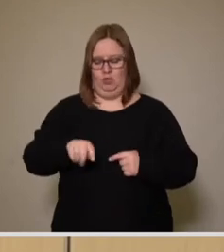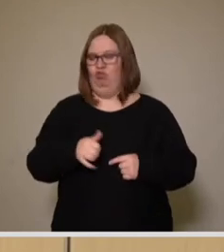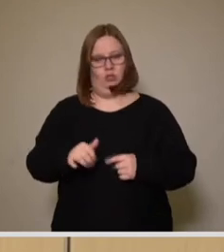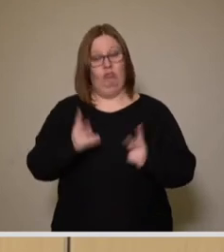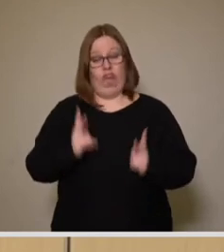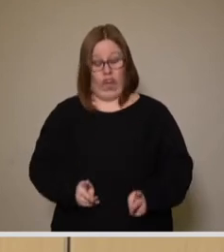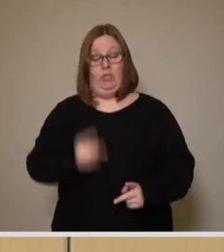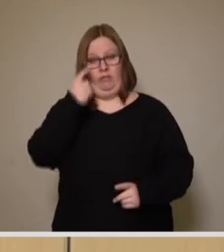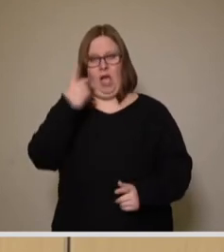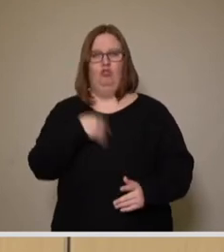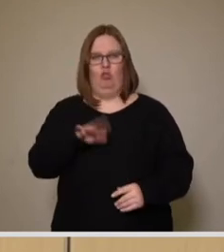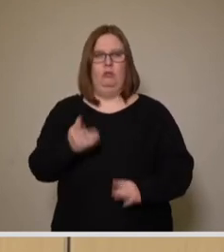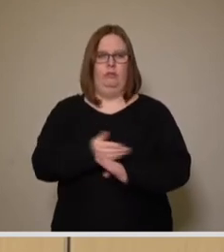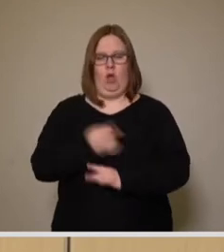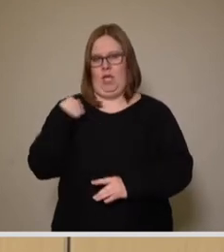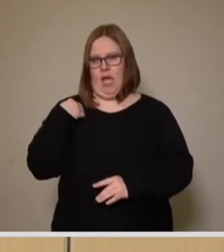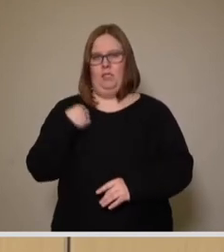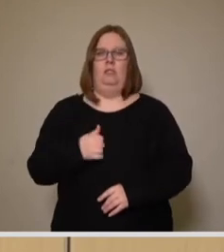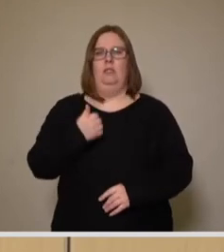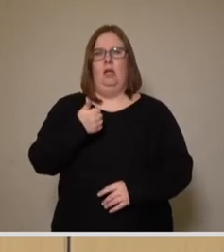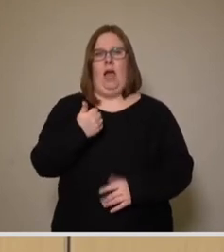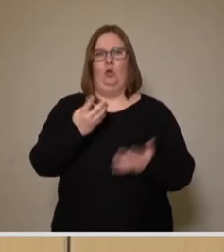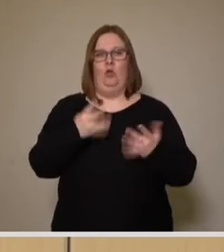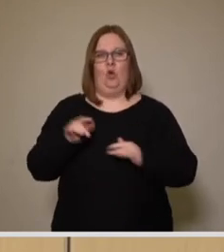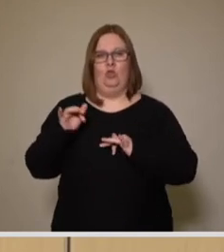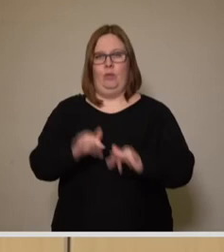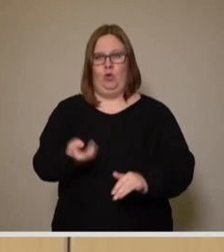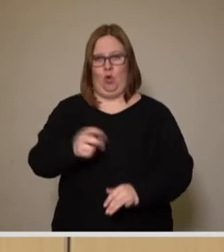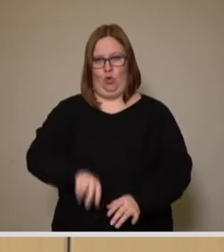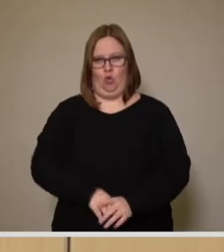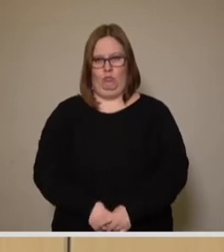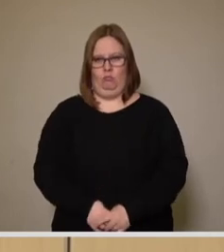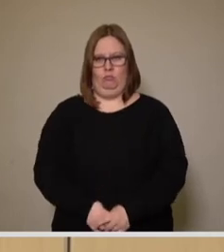Schätzung, sondern der Stand von gestern 91 Millionen Euro.